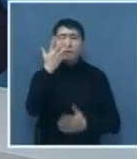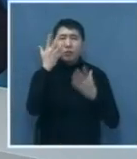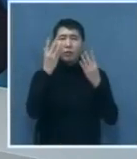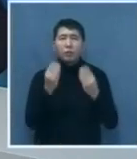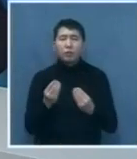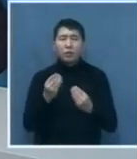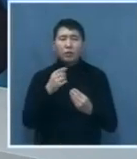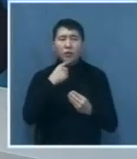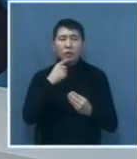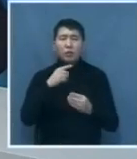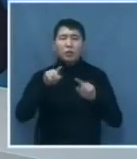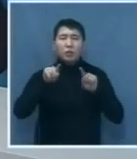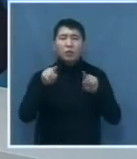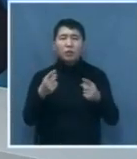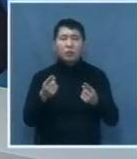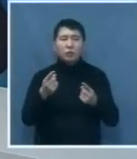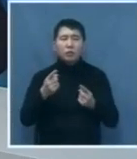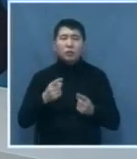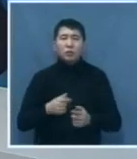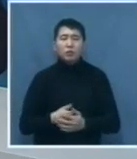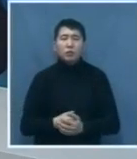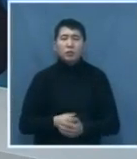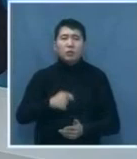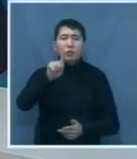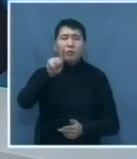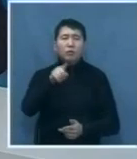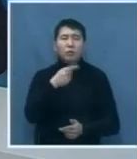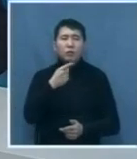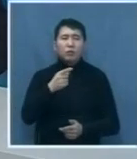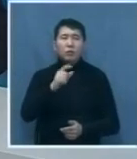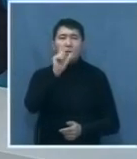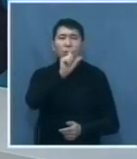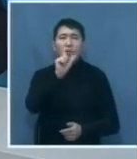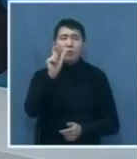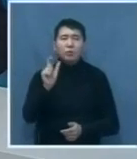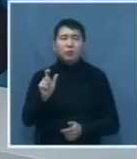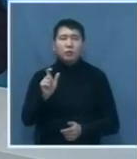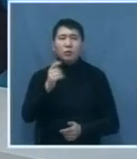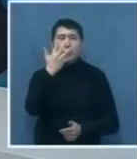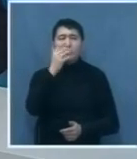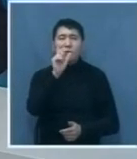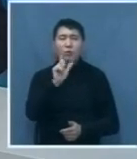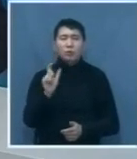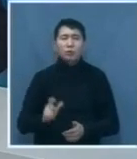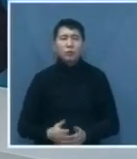выявили и привлекли к административной ответственности за назойливое представание гражданам в общественных местах пятерых человек.